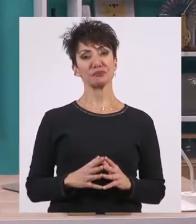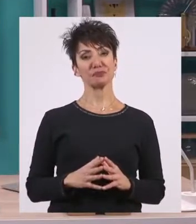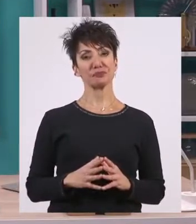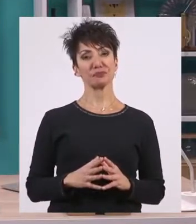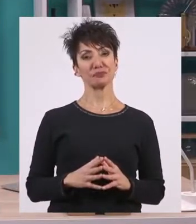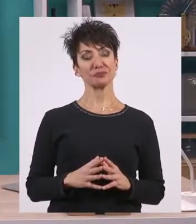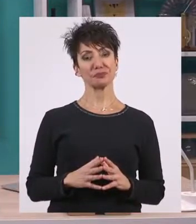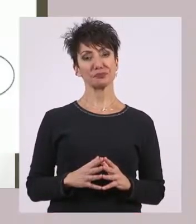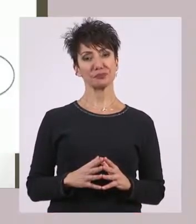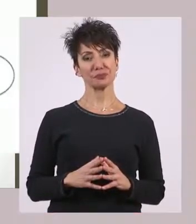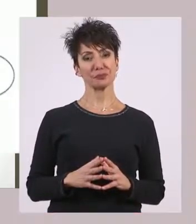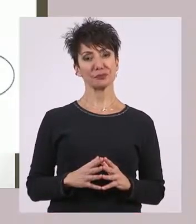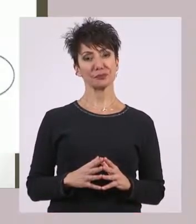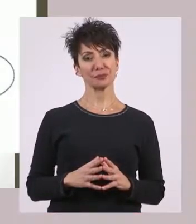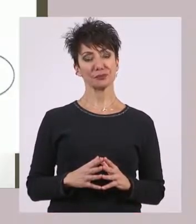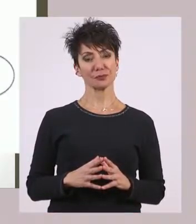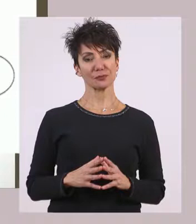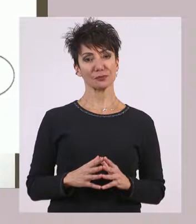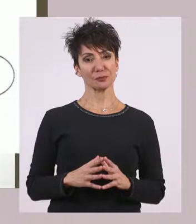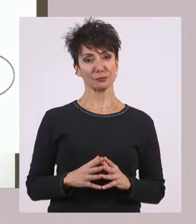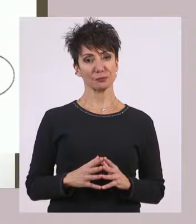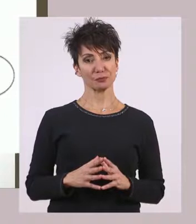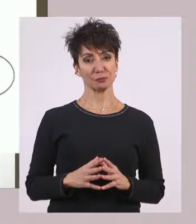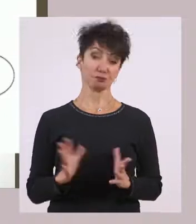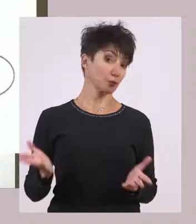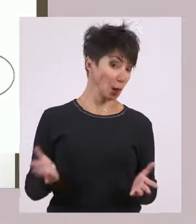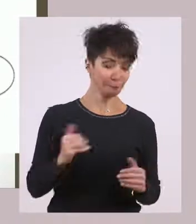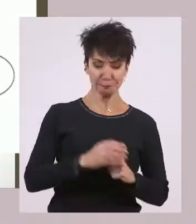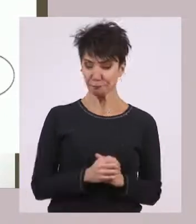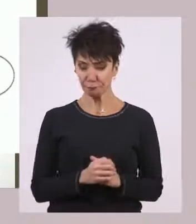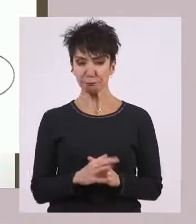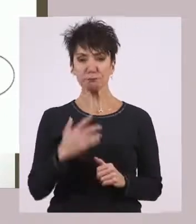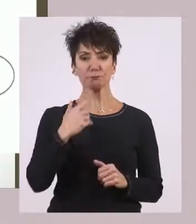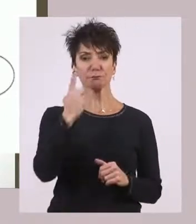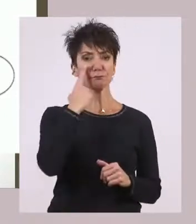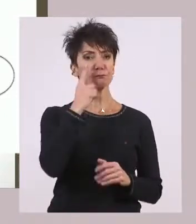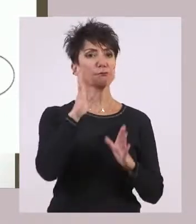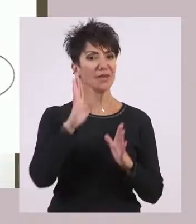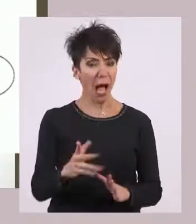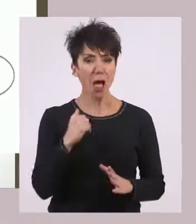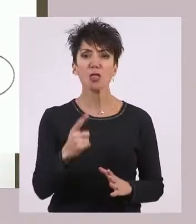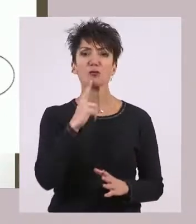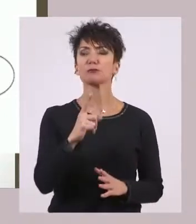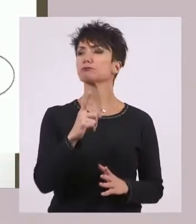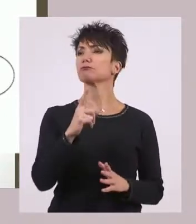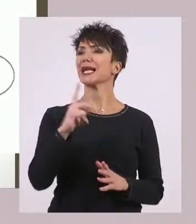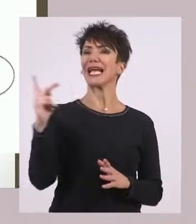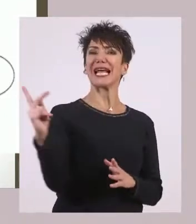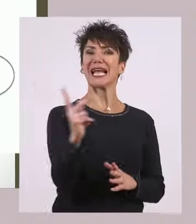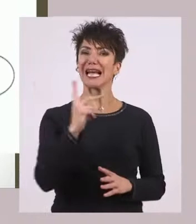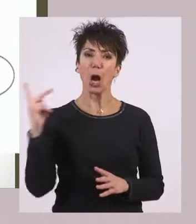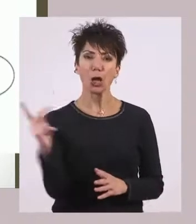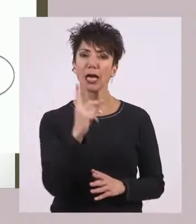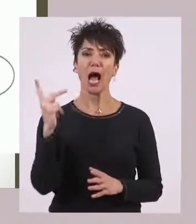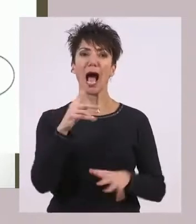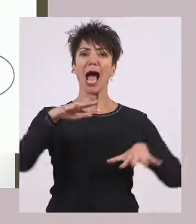Για να δούμε τι ορίζει την κοινωνία και την εξουσία στη Σπάρτη.